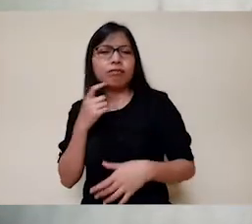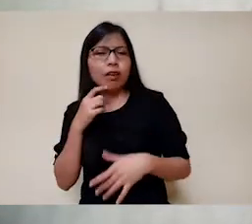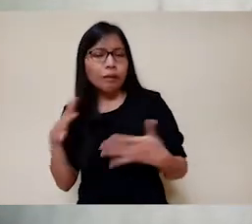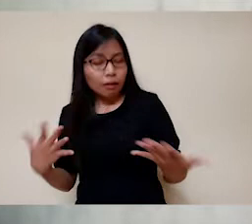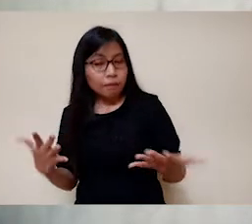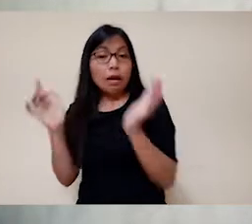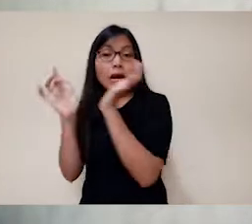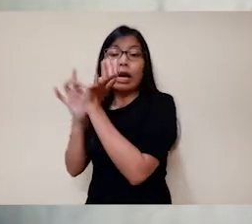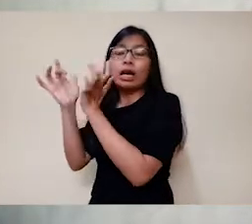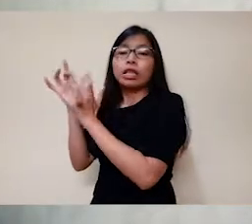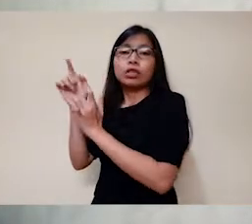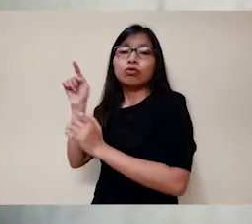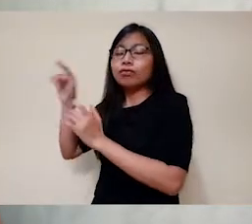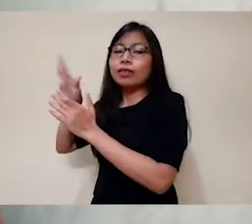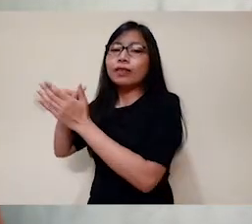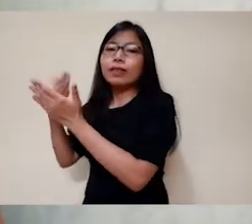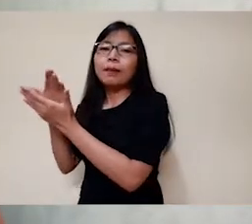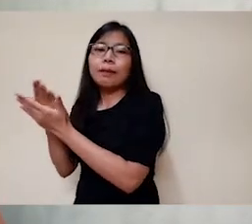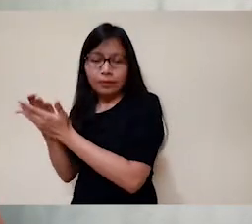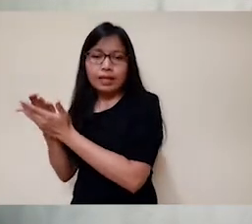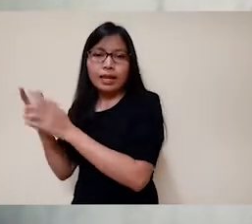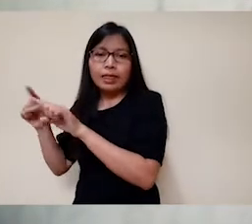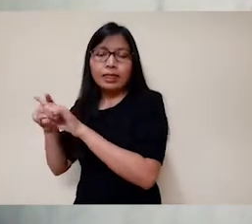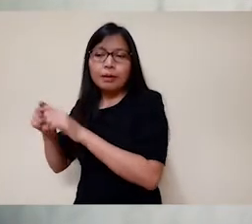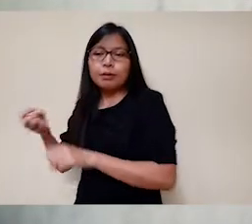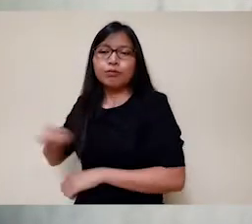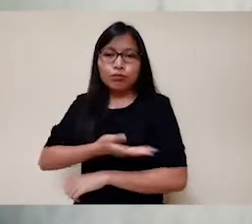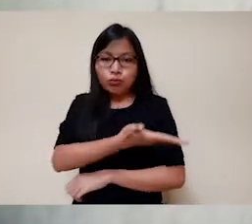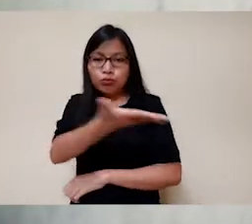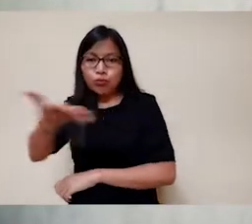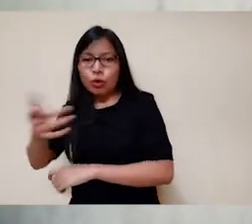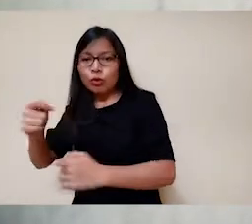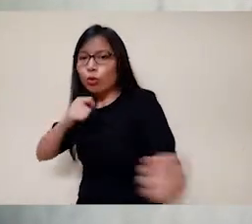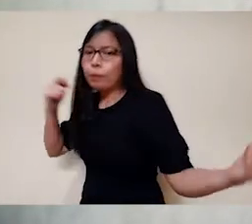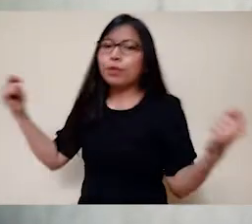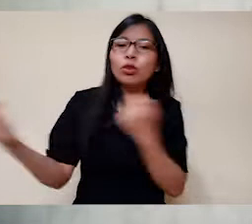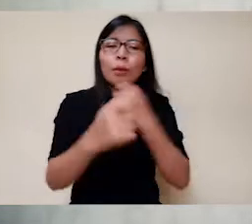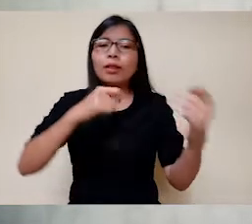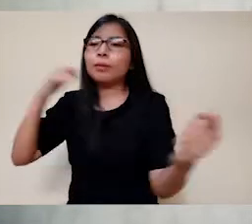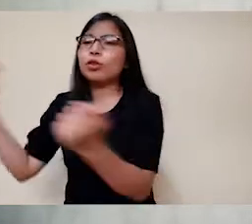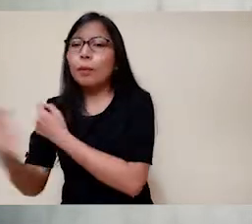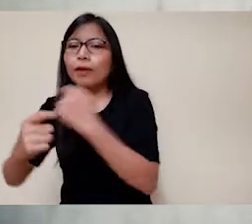untuk hidup baru di dalam Kristus. Mengalami kematian diri yang berorientasi kepada